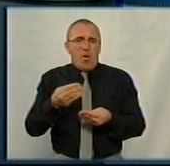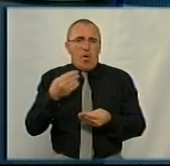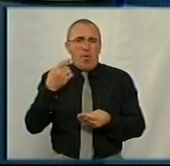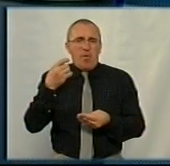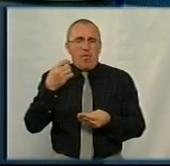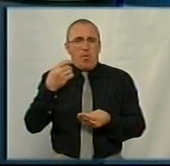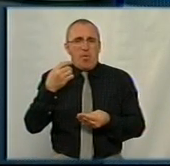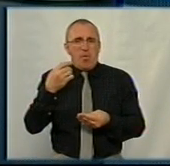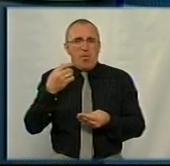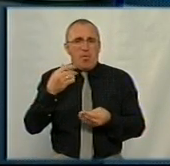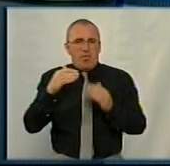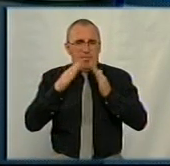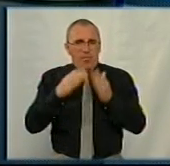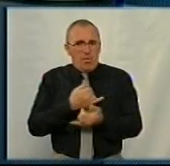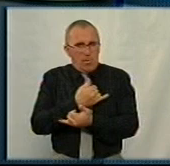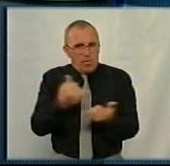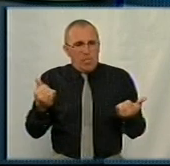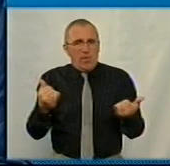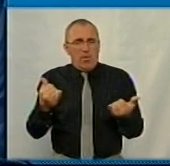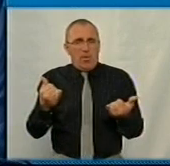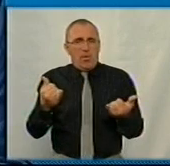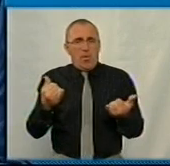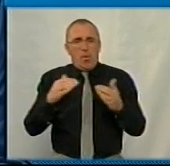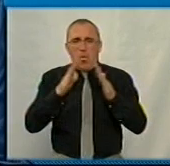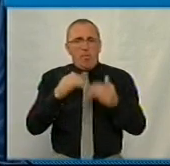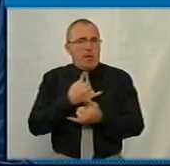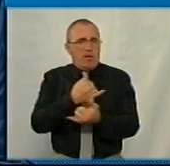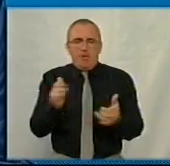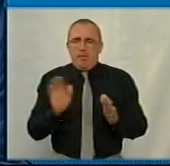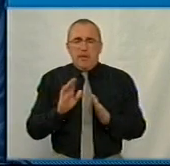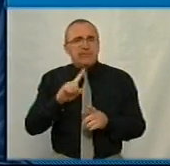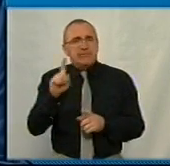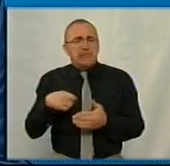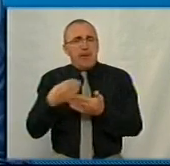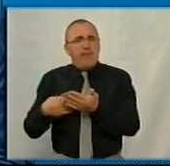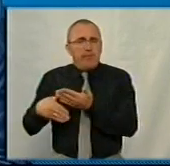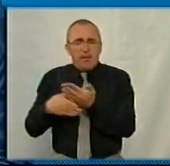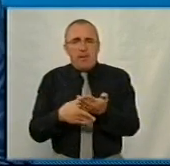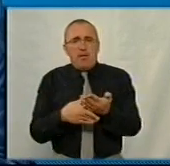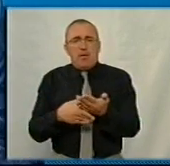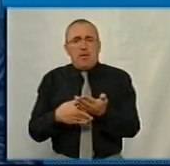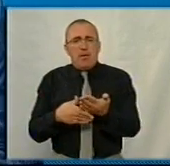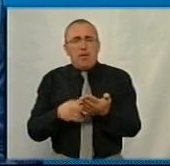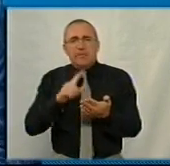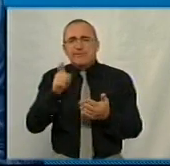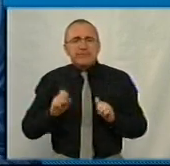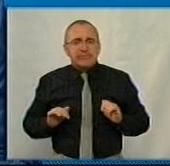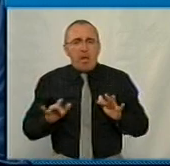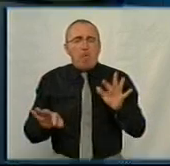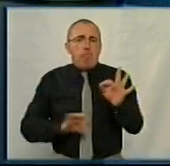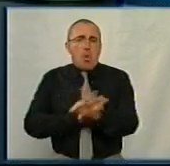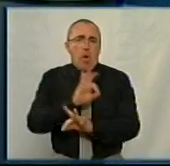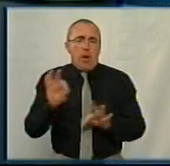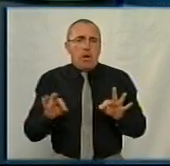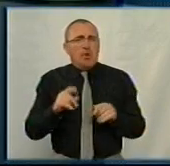на… Ні, тут не враховується в будь-якому випадку комунальні витрати. Мова йде тільки на фінансування безпосереднього заходу, проєкту.